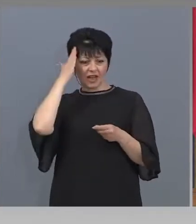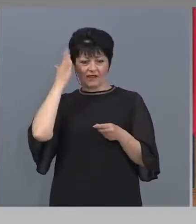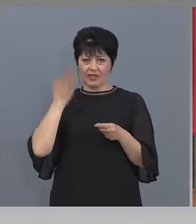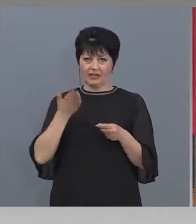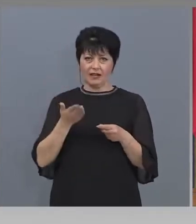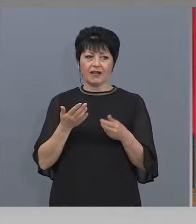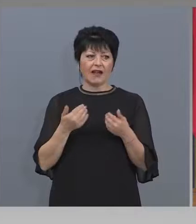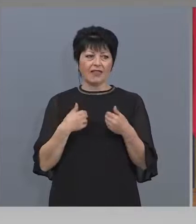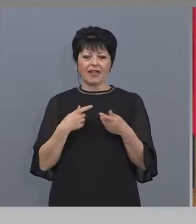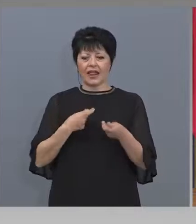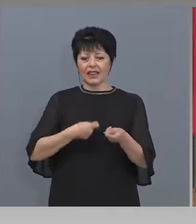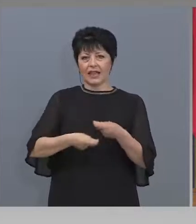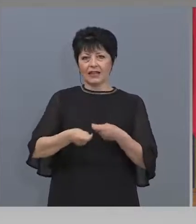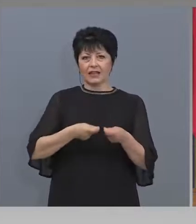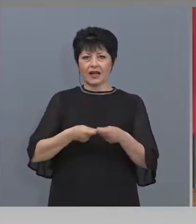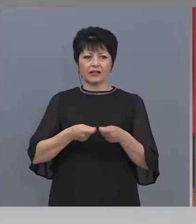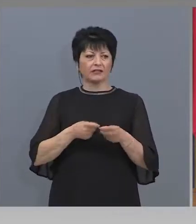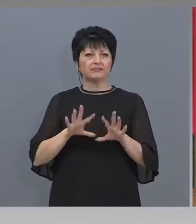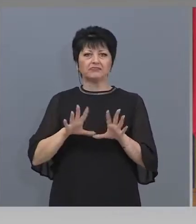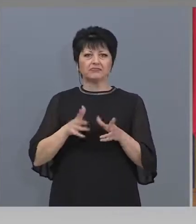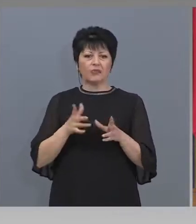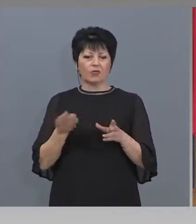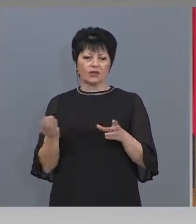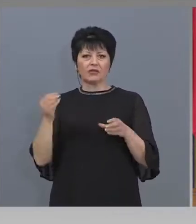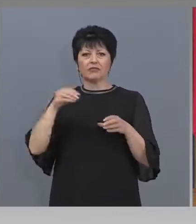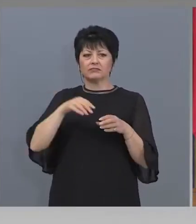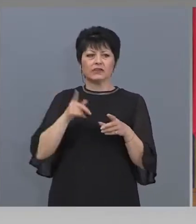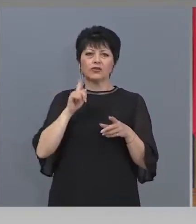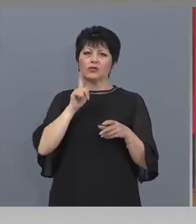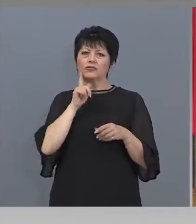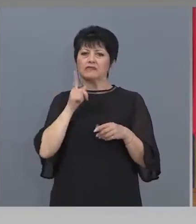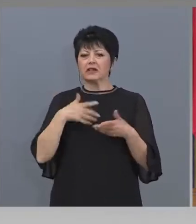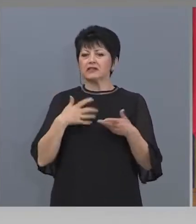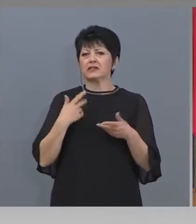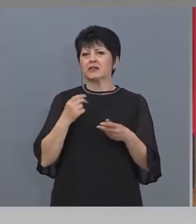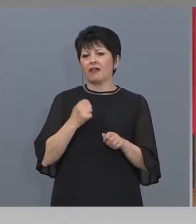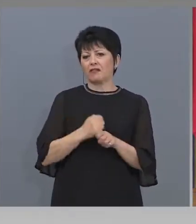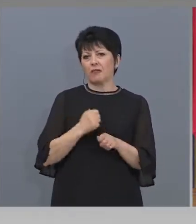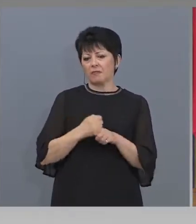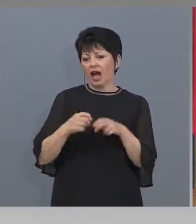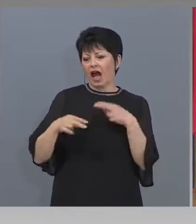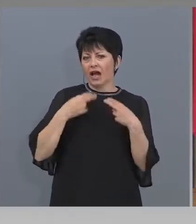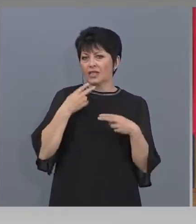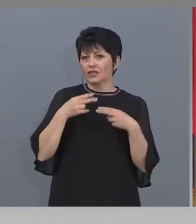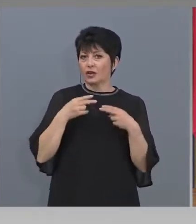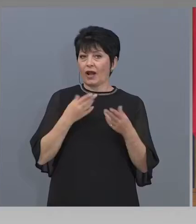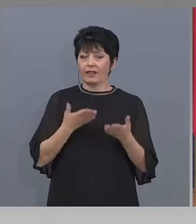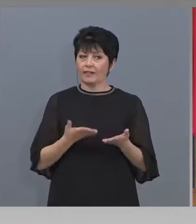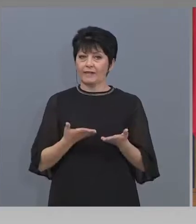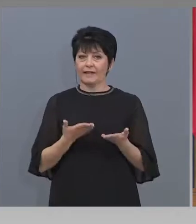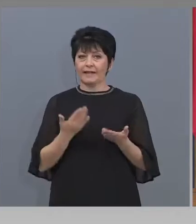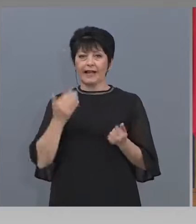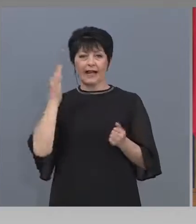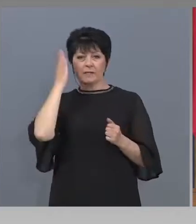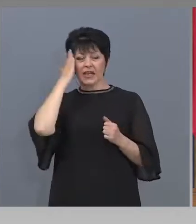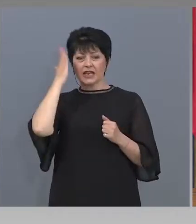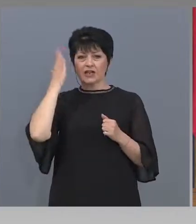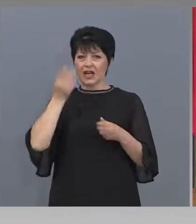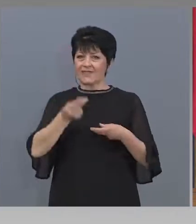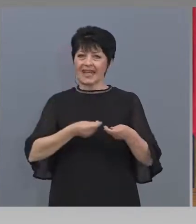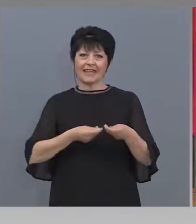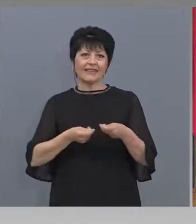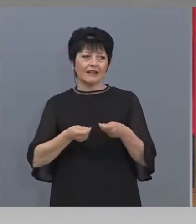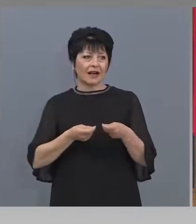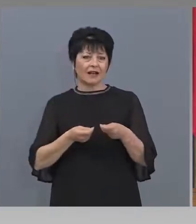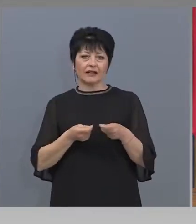Значи, ние на търг вадиме, може да дойде един проско, който изи за ресторан да го направи. При държавния търг няма